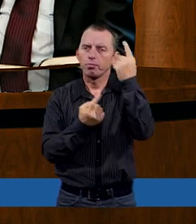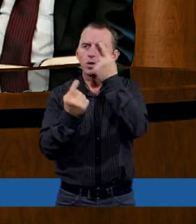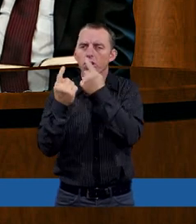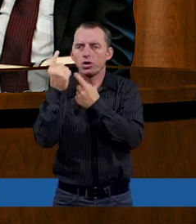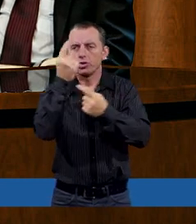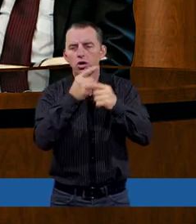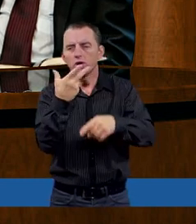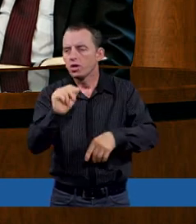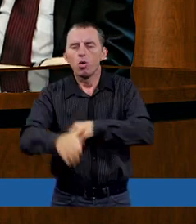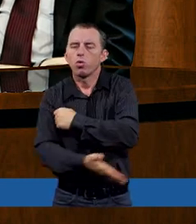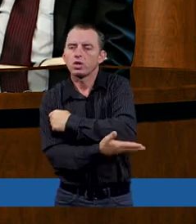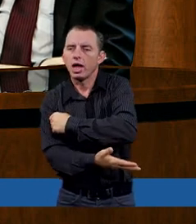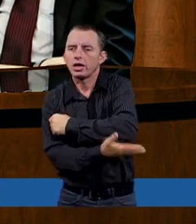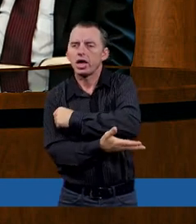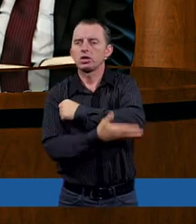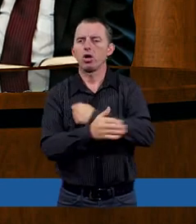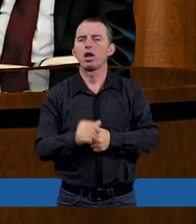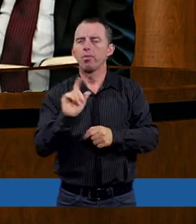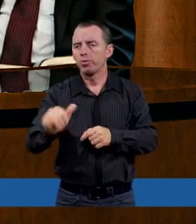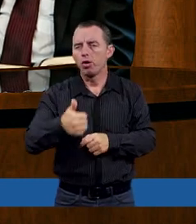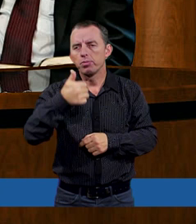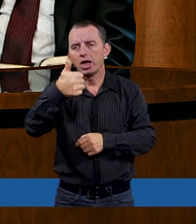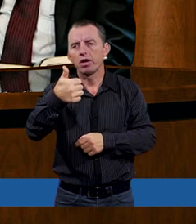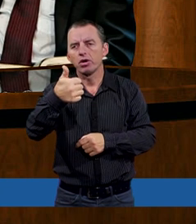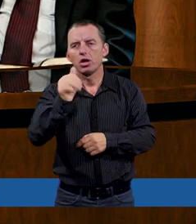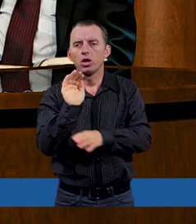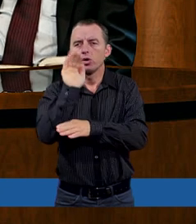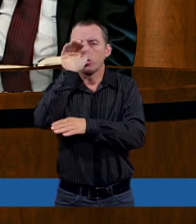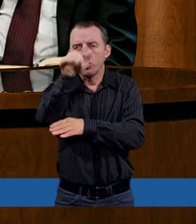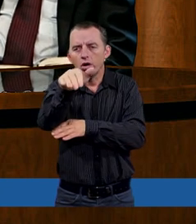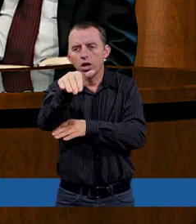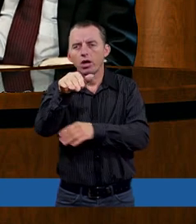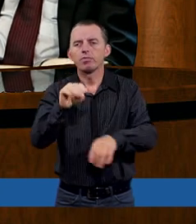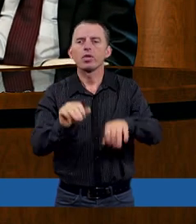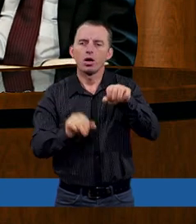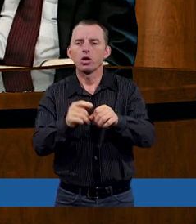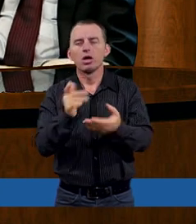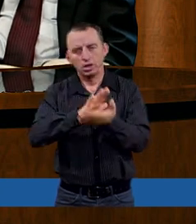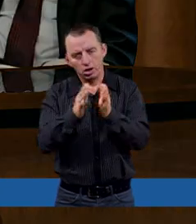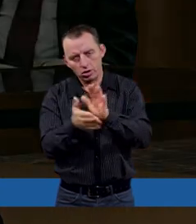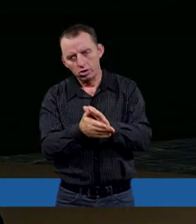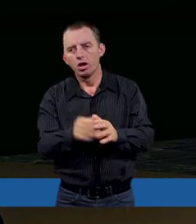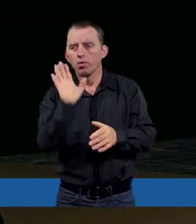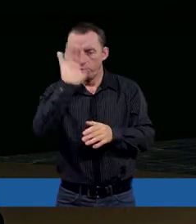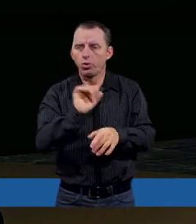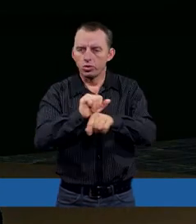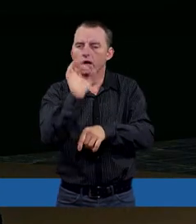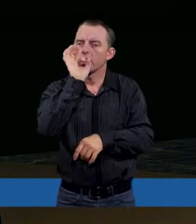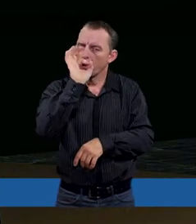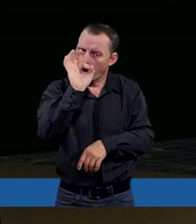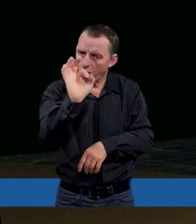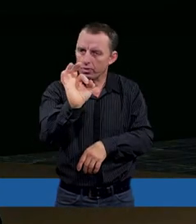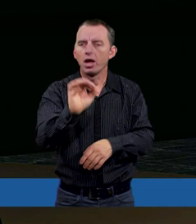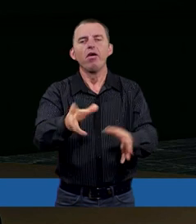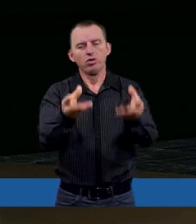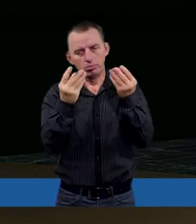nieuzasadniony. Po pierwsze, z góry, owszem, to jest dobre, że zakłada się z góry, że Bóg jest dobry. No